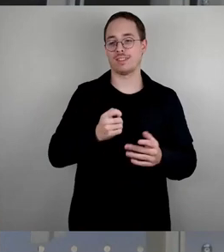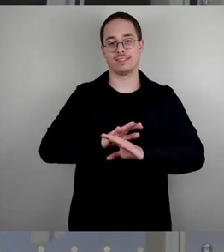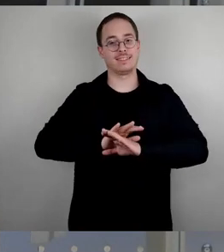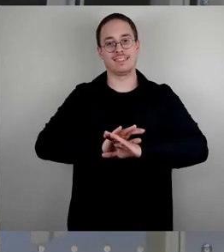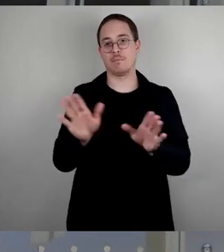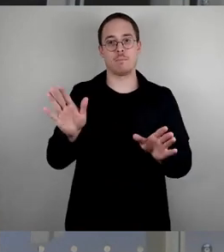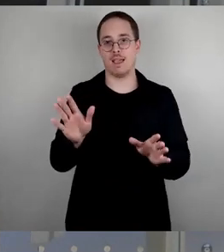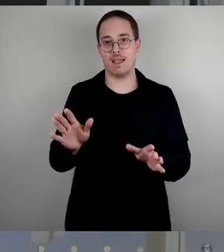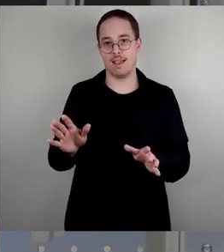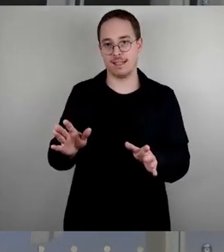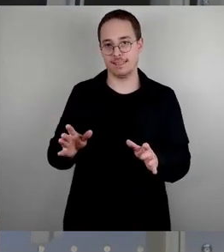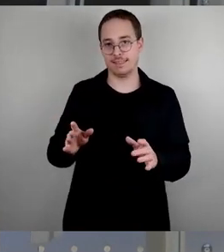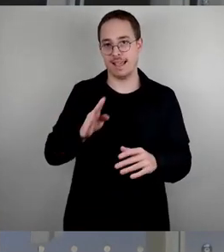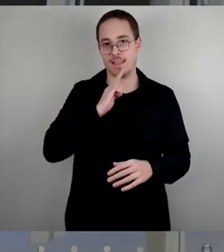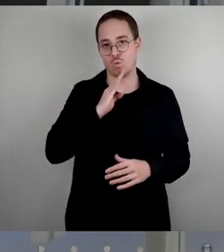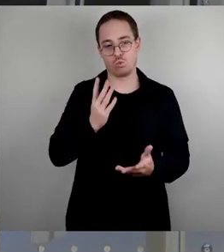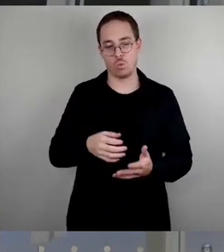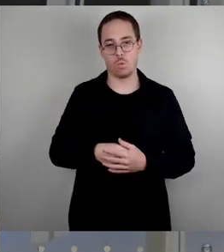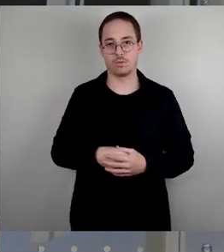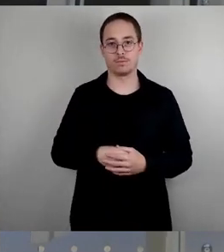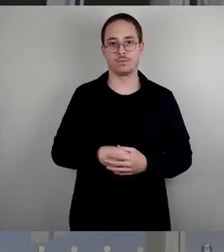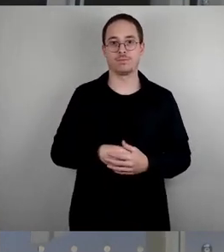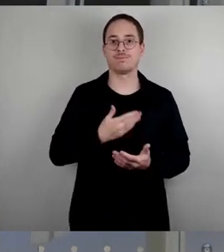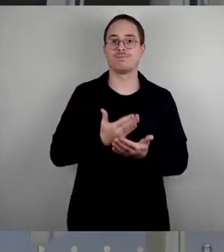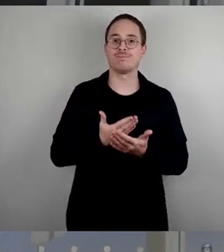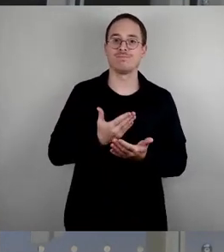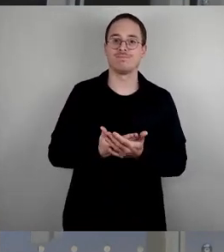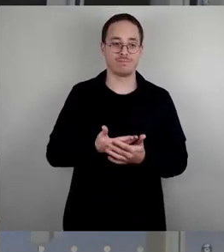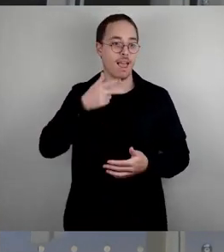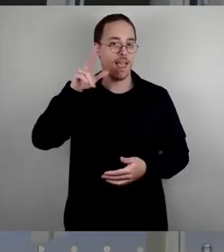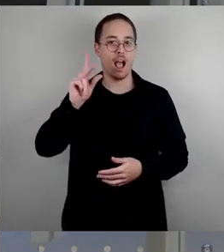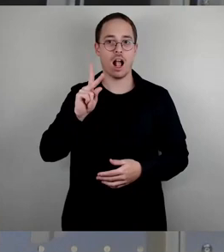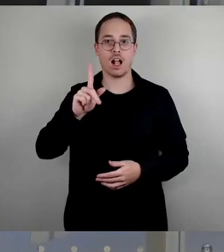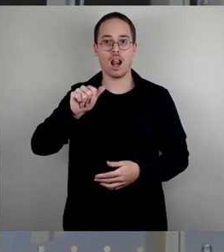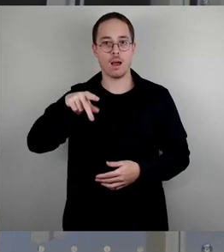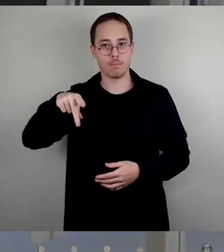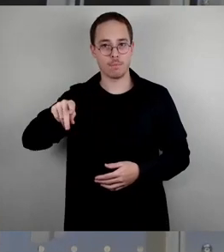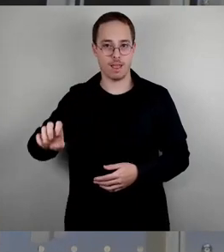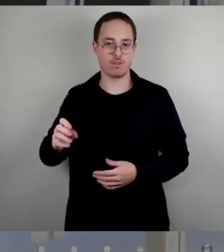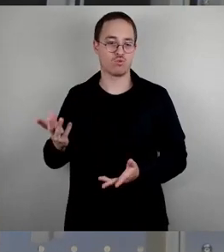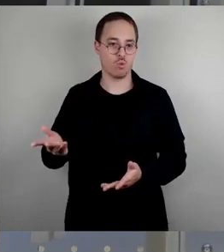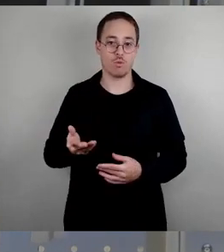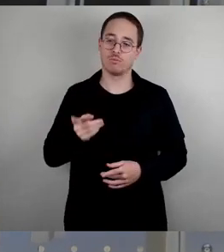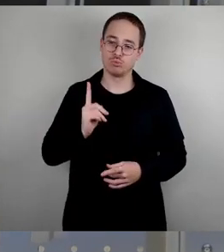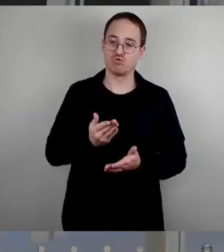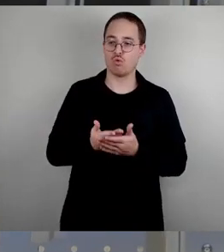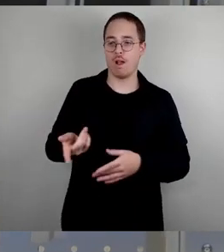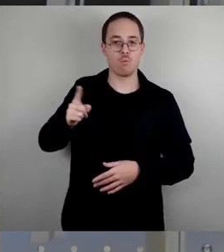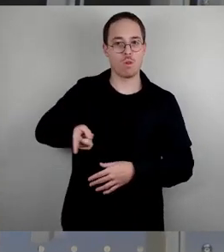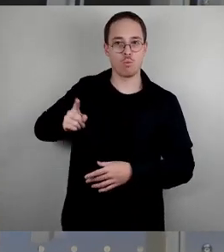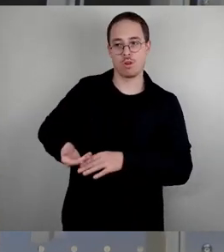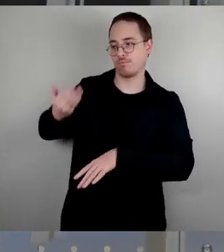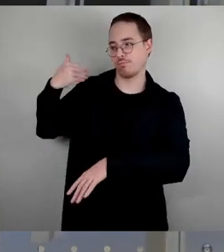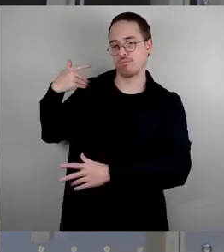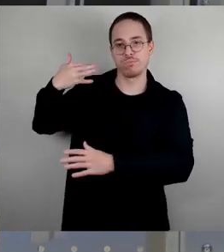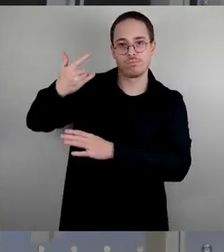Herr Knappe, weist deswegen zu Recht seit Monaten darauf hin, dass der Freistaat, das Delta, was für die Stadt mehr